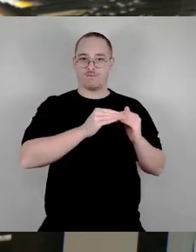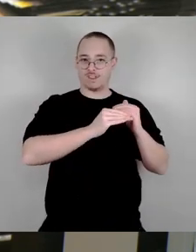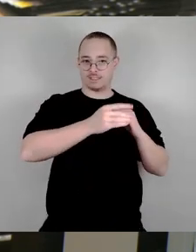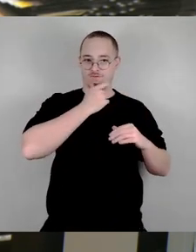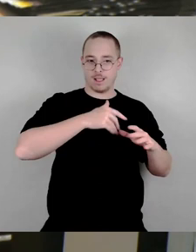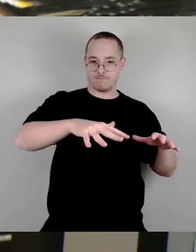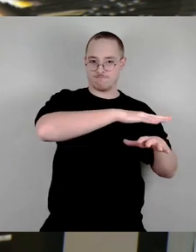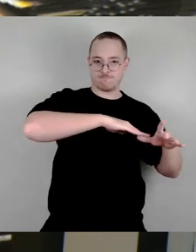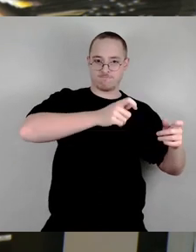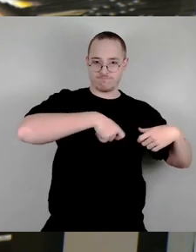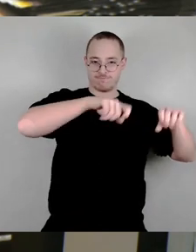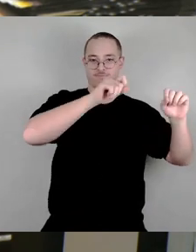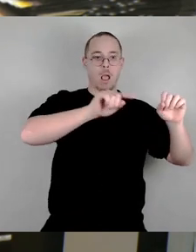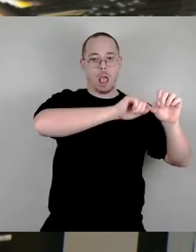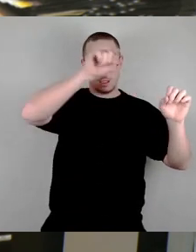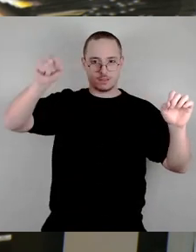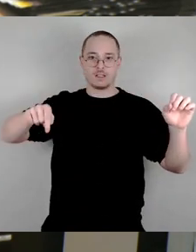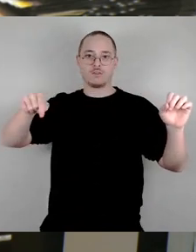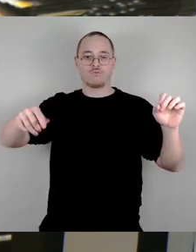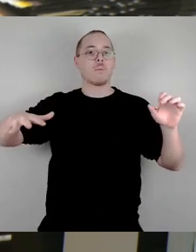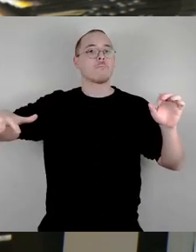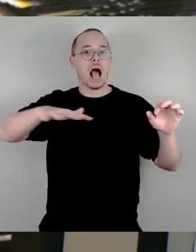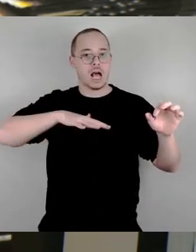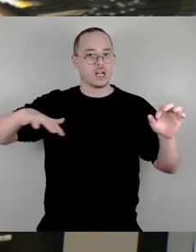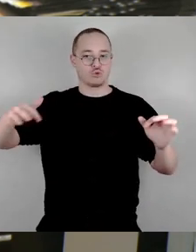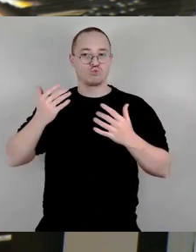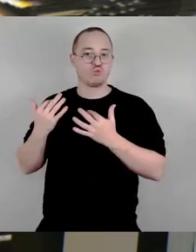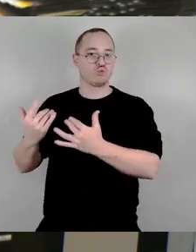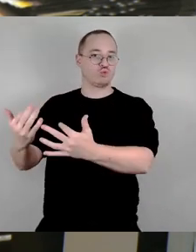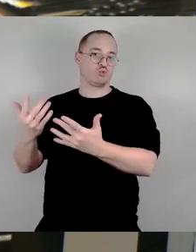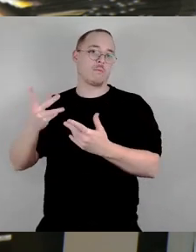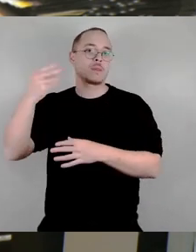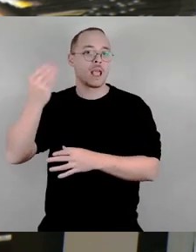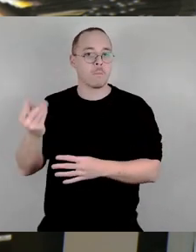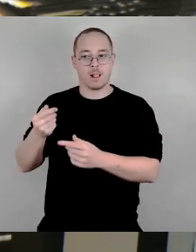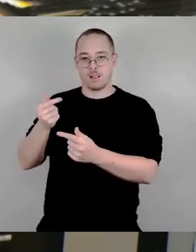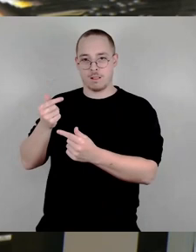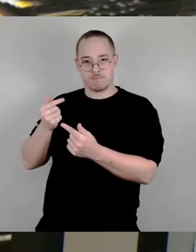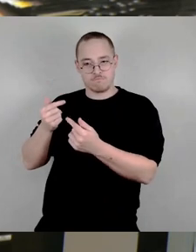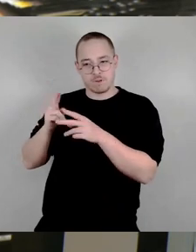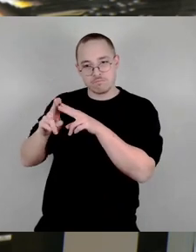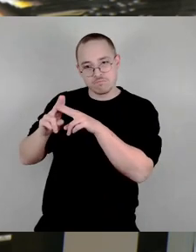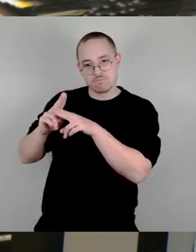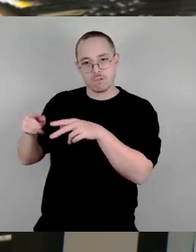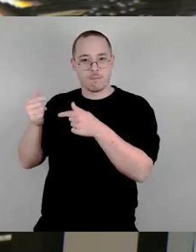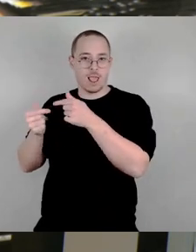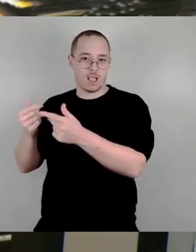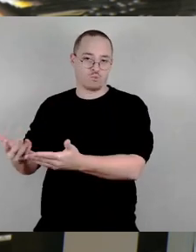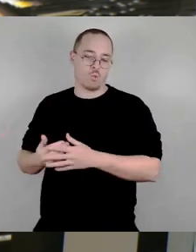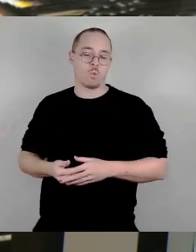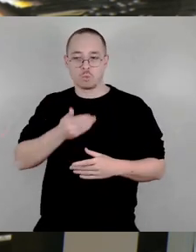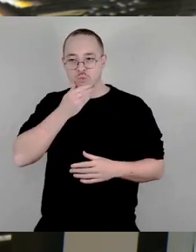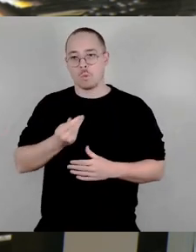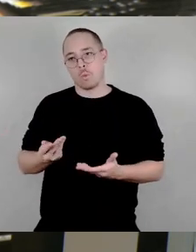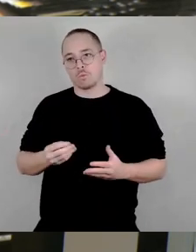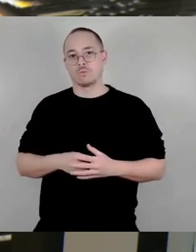denkmalpflegerische Objekte mit einer öffentlichen Nutzung. Jetzt machen wir mal die Überlegung, welche Grundstücke werden denn auch